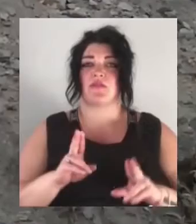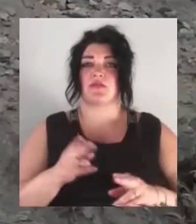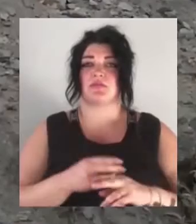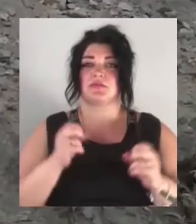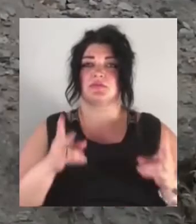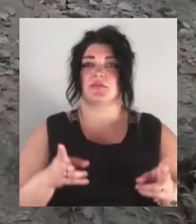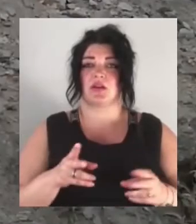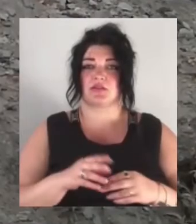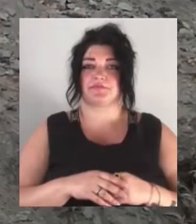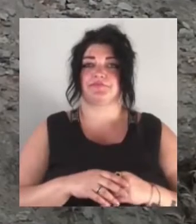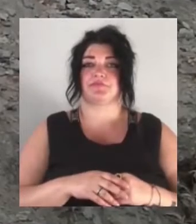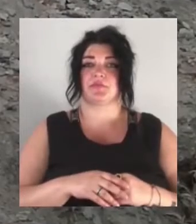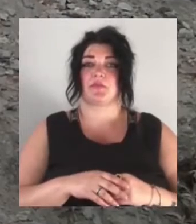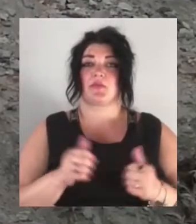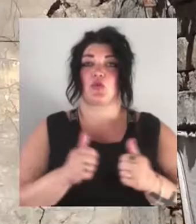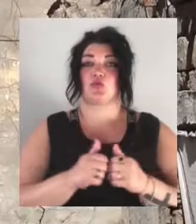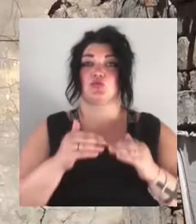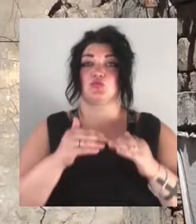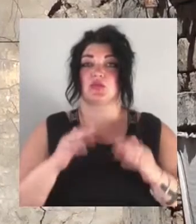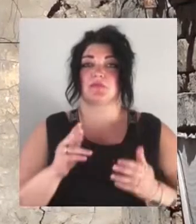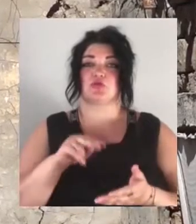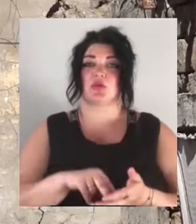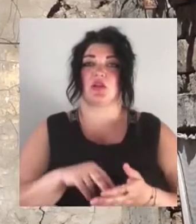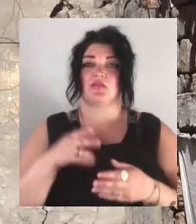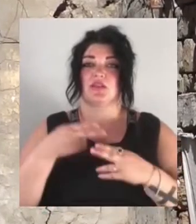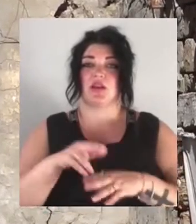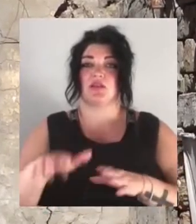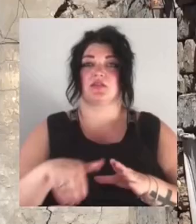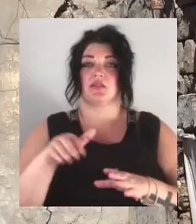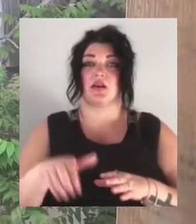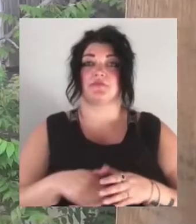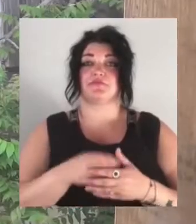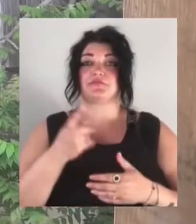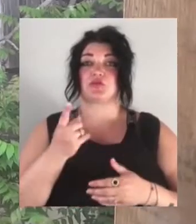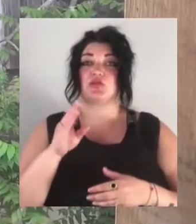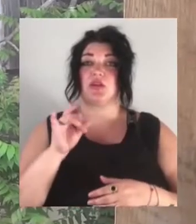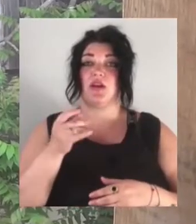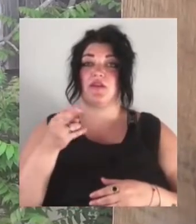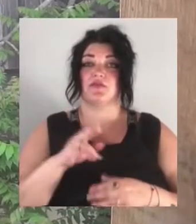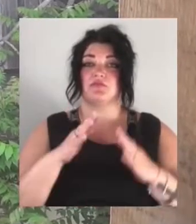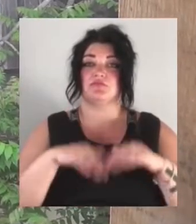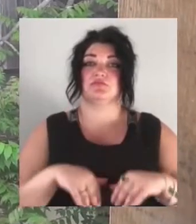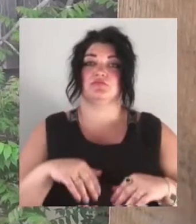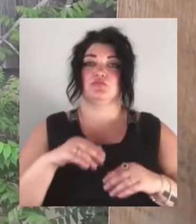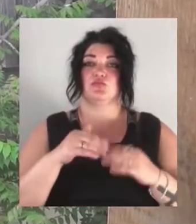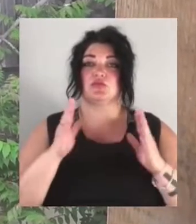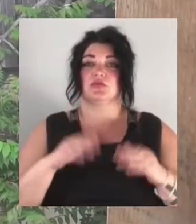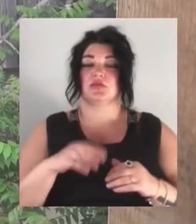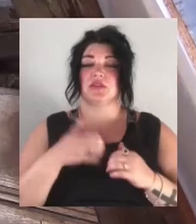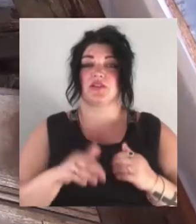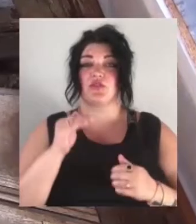небезпекою». Поруч із будинком стояла техніка. А увечері 21 травня обвалилася частина будинку на Средніфонтанській, 29.